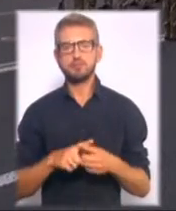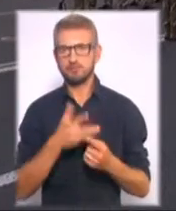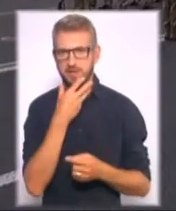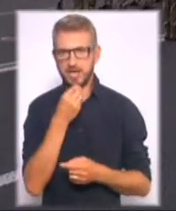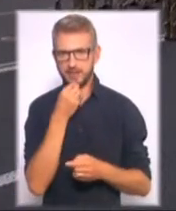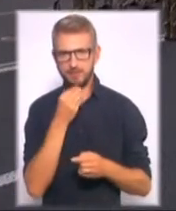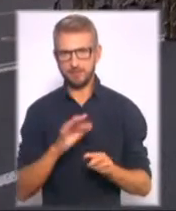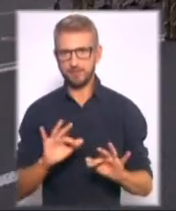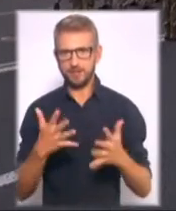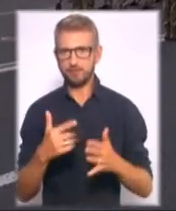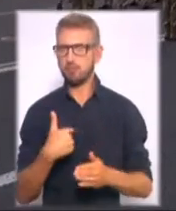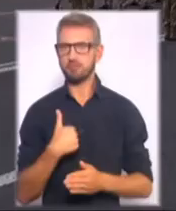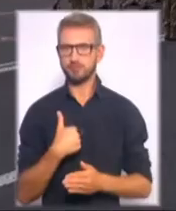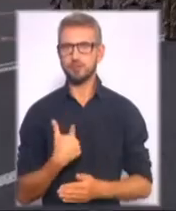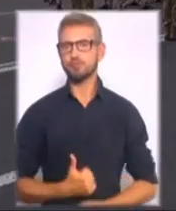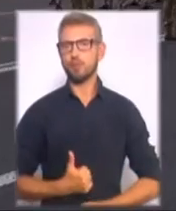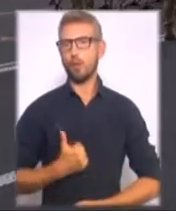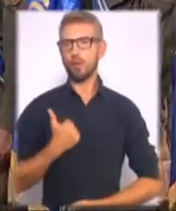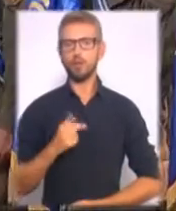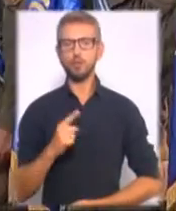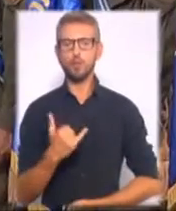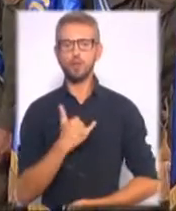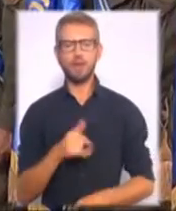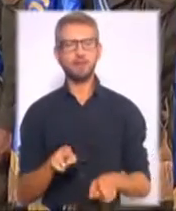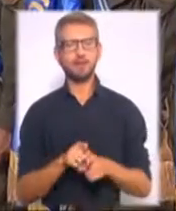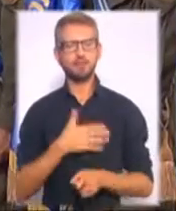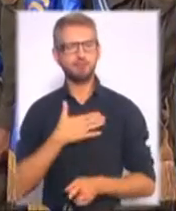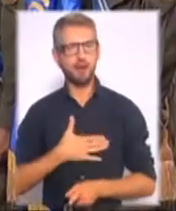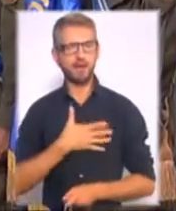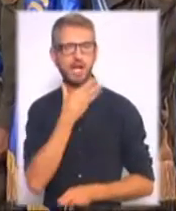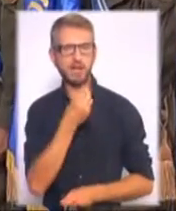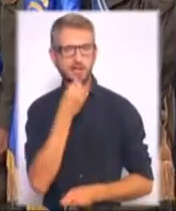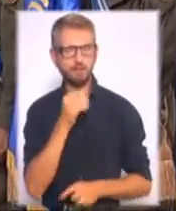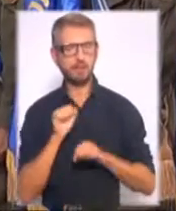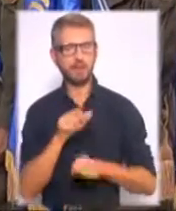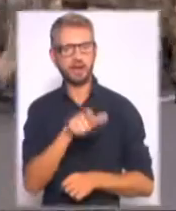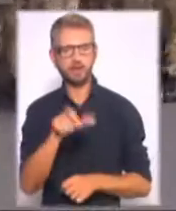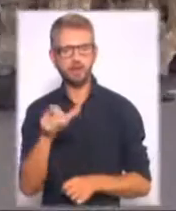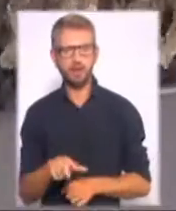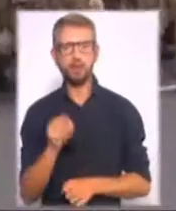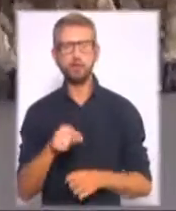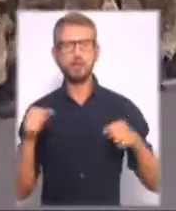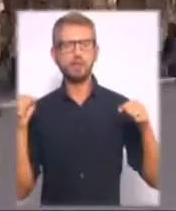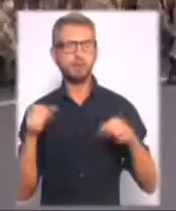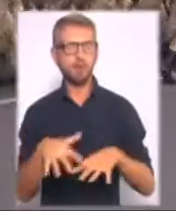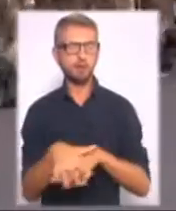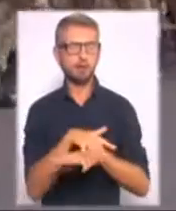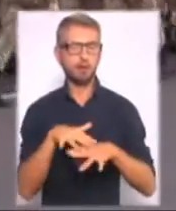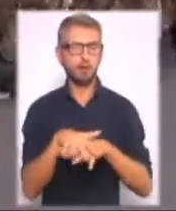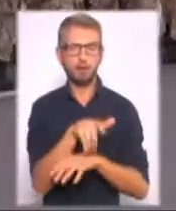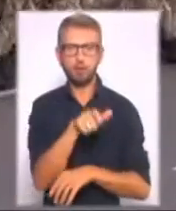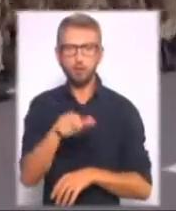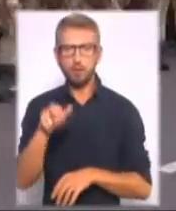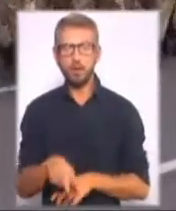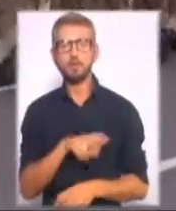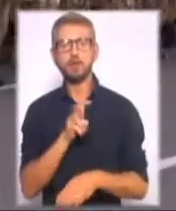особисто бере гордість за те, що були такі гарні, красиві захисники. Тут зібралося дуже багато людей, які прийшли подивитися